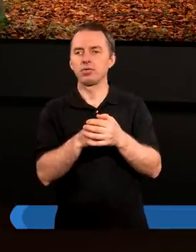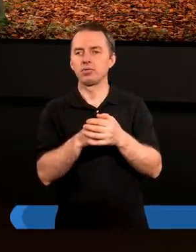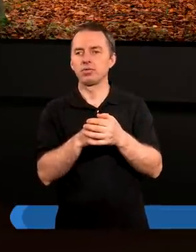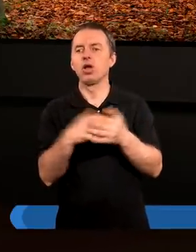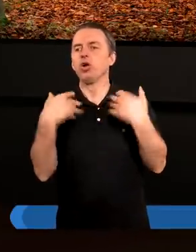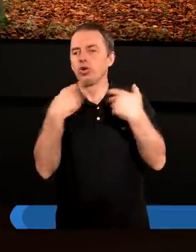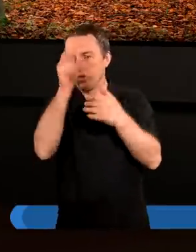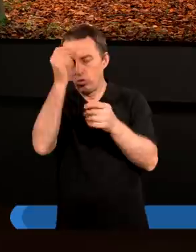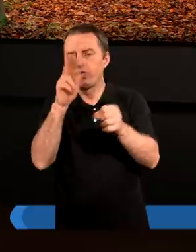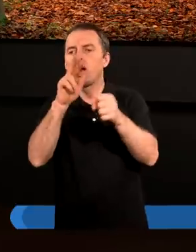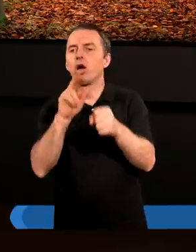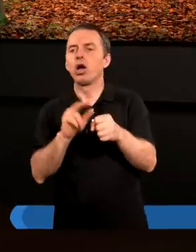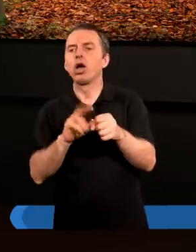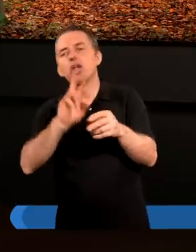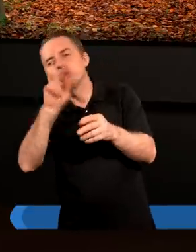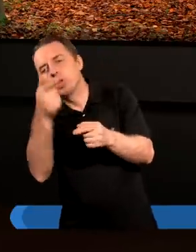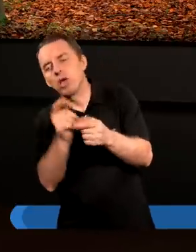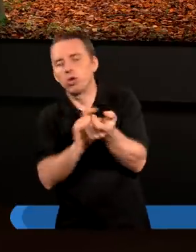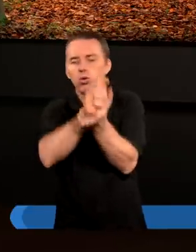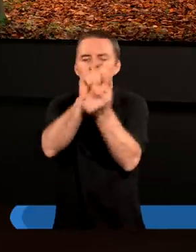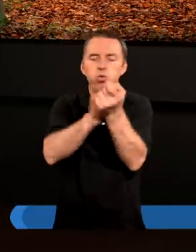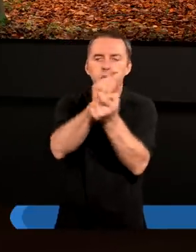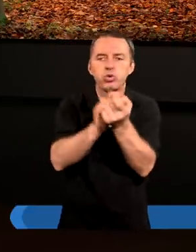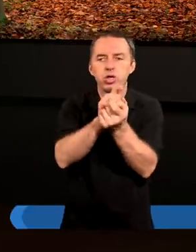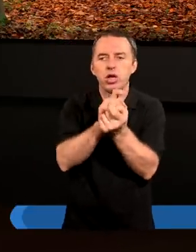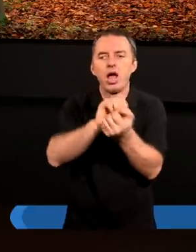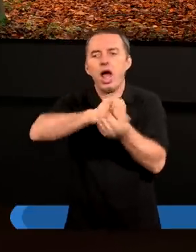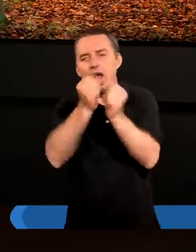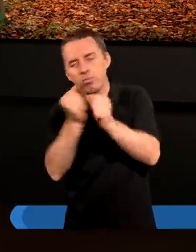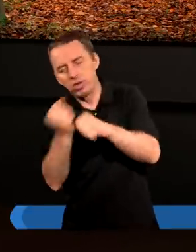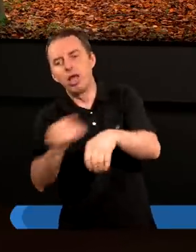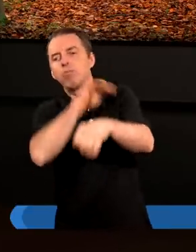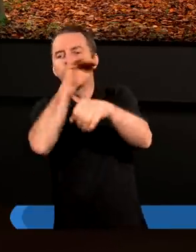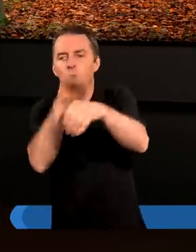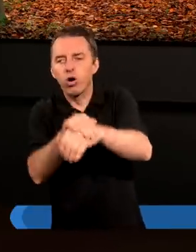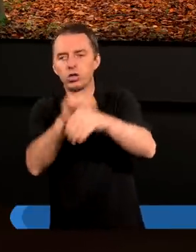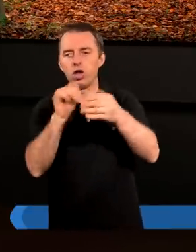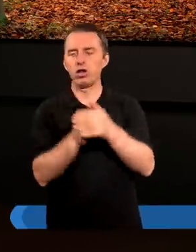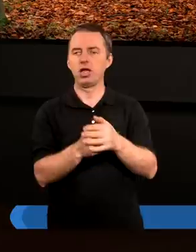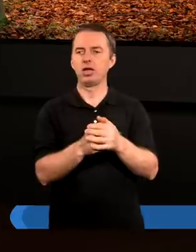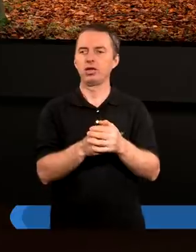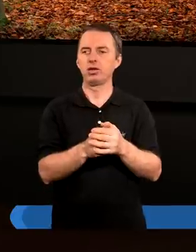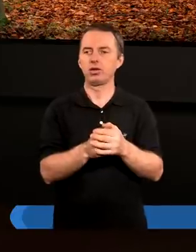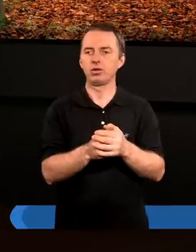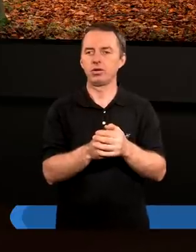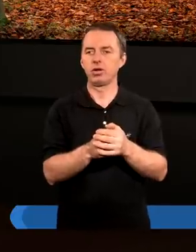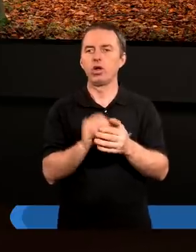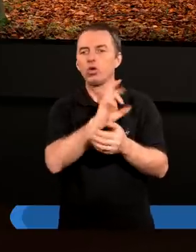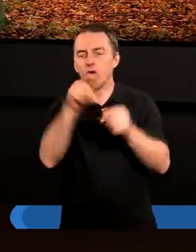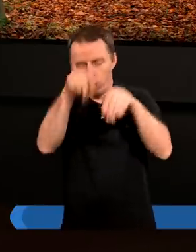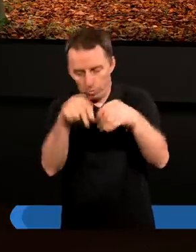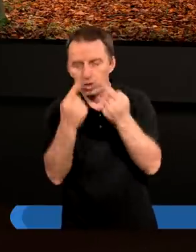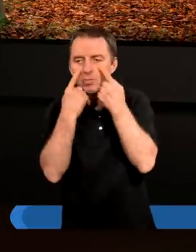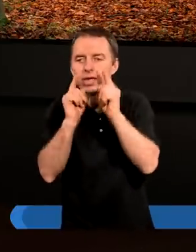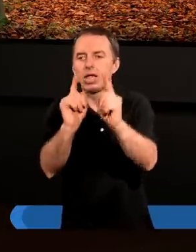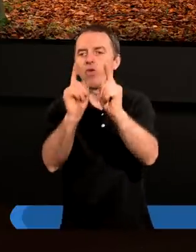życie człowieka, który z kimś się kłóci albo jest pogodzony? Czy to możemy